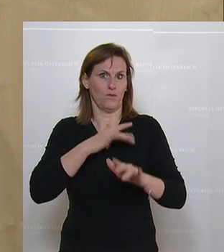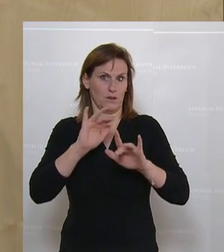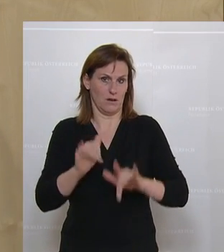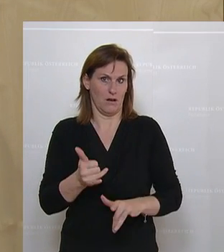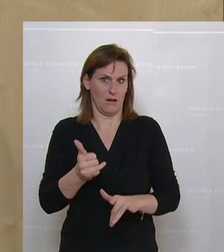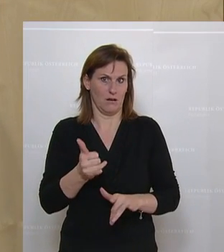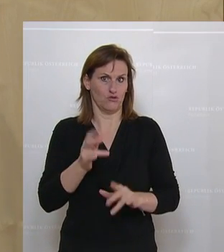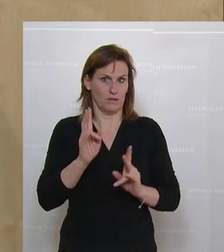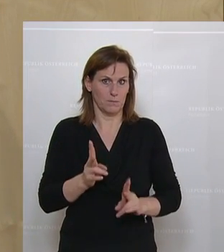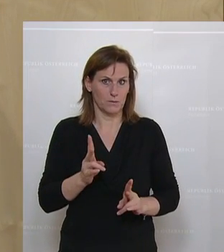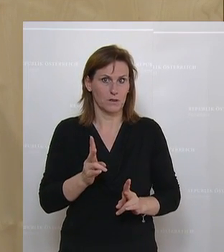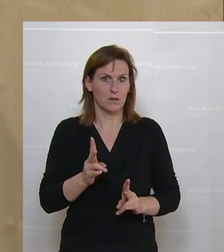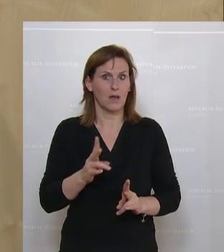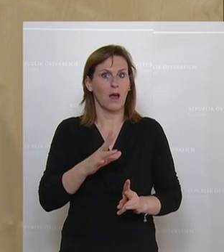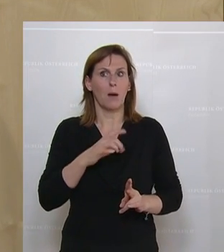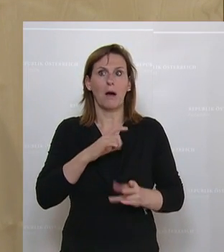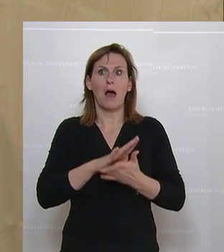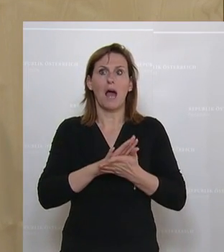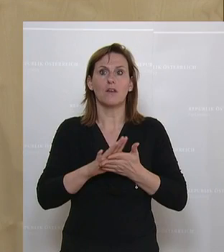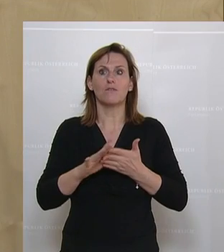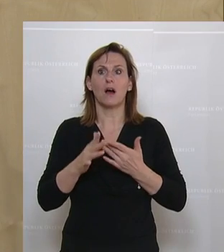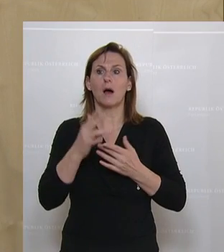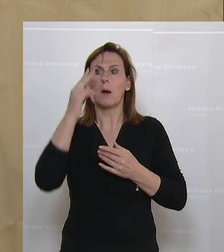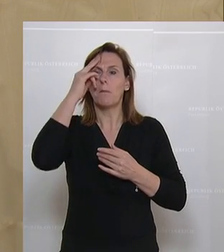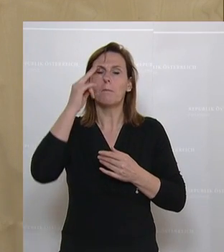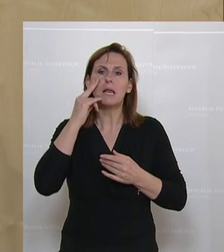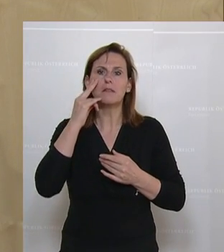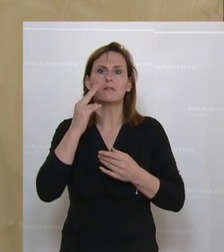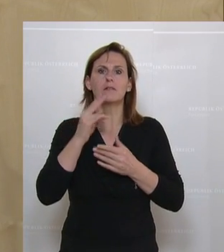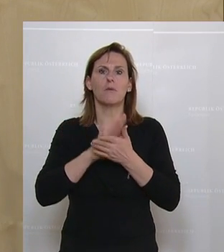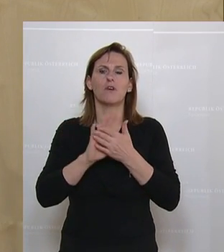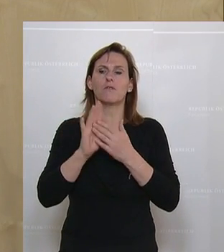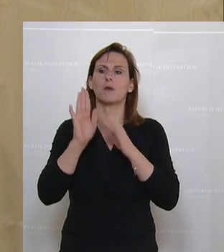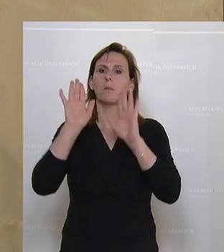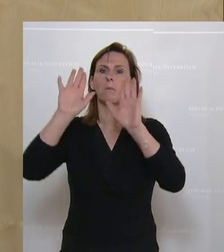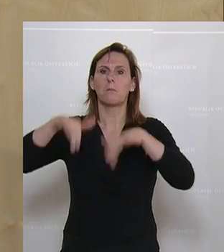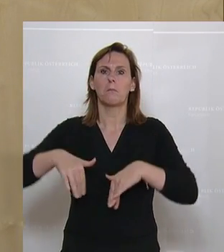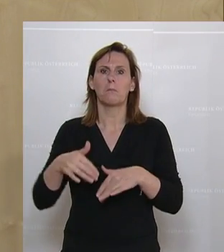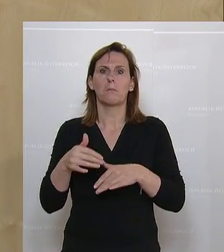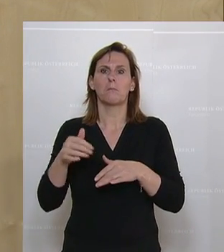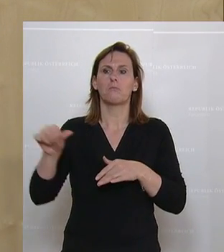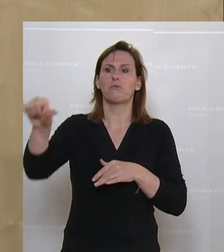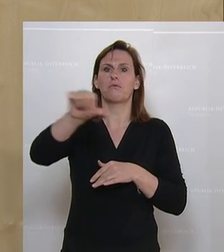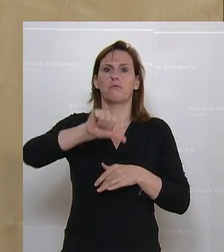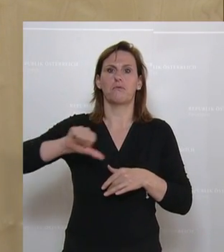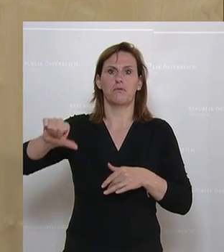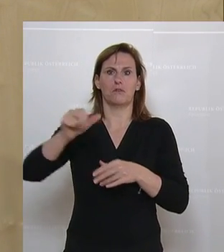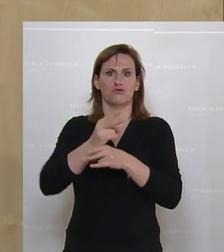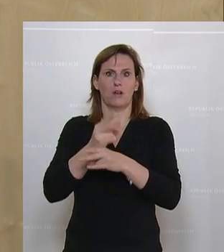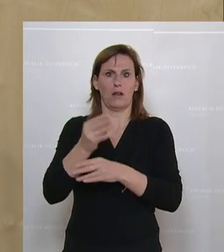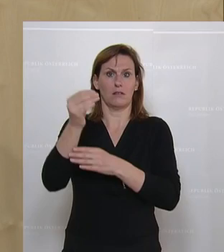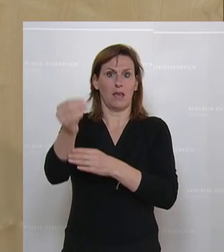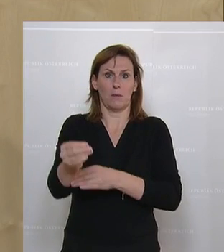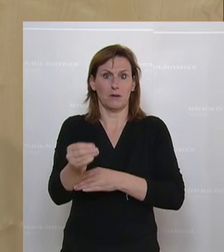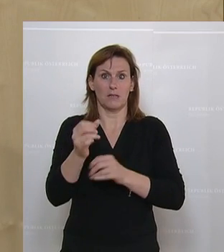Aber es ist nicht so, dass wir einfach Geld blind in irgendeinen Staat reinschütten, sondern es gibt ganz klare